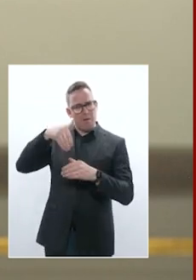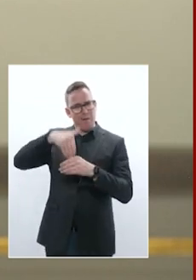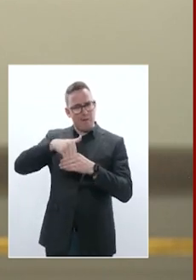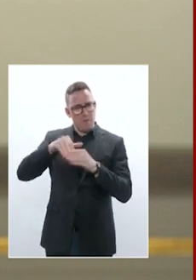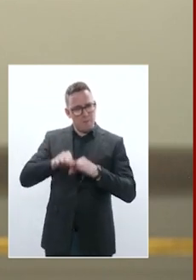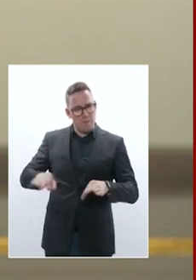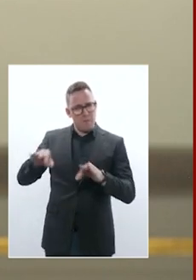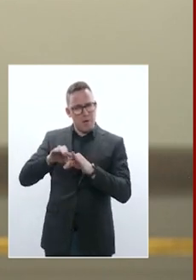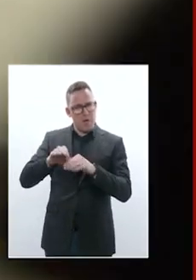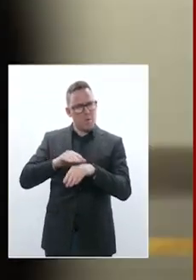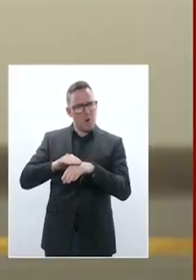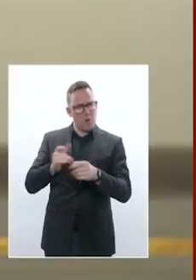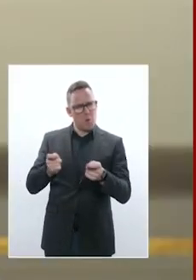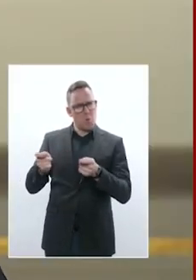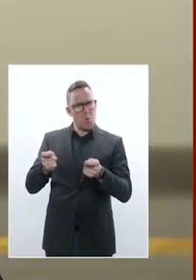cruellement